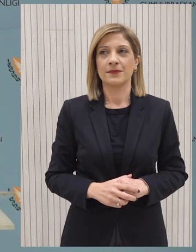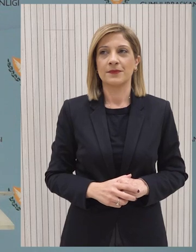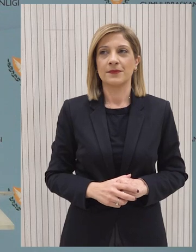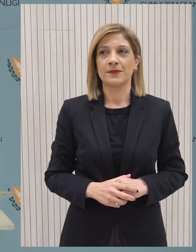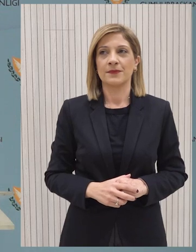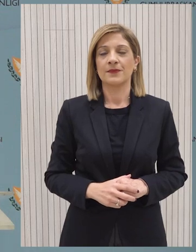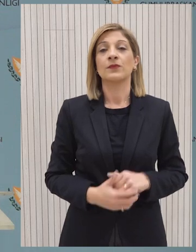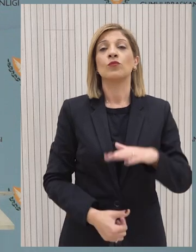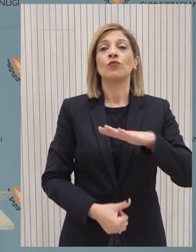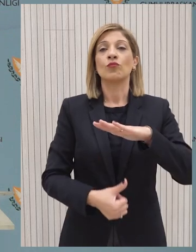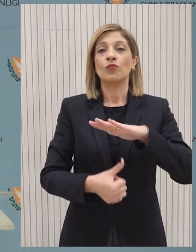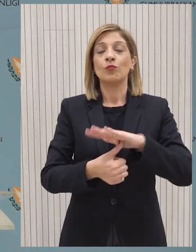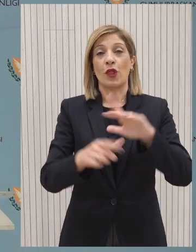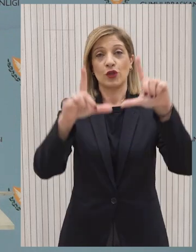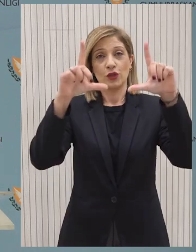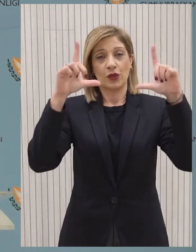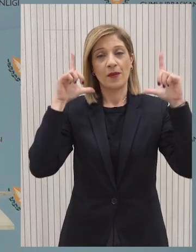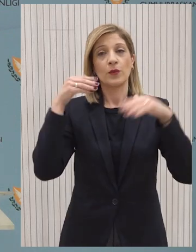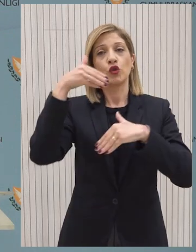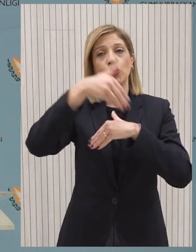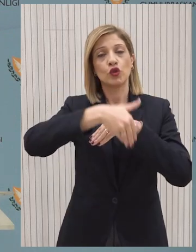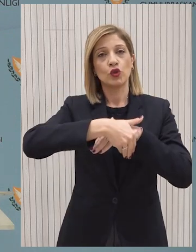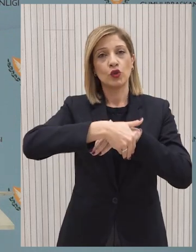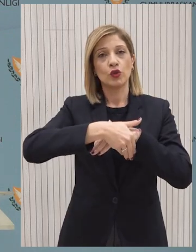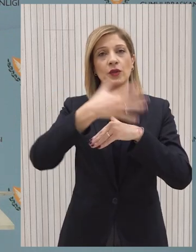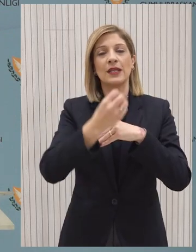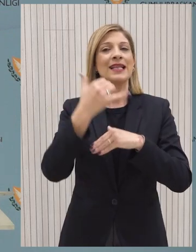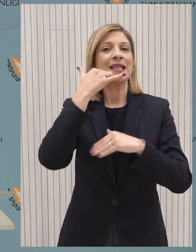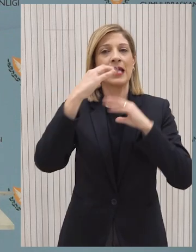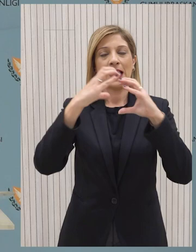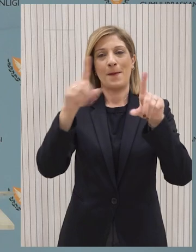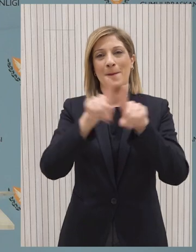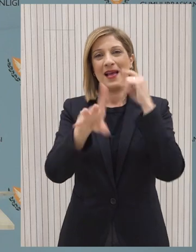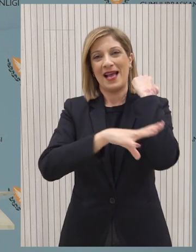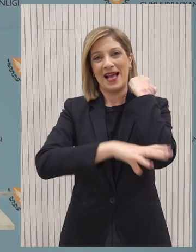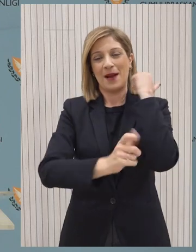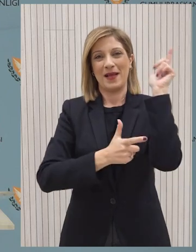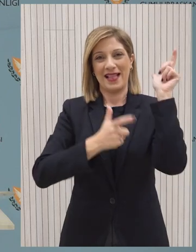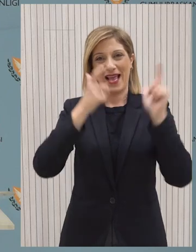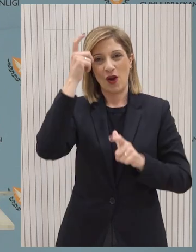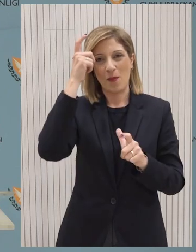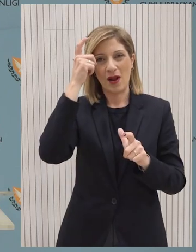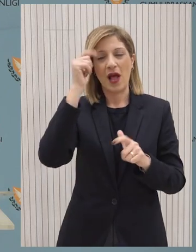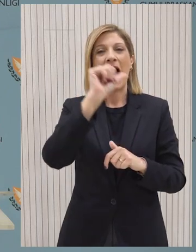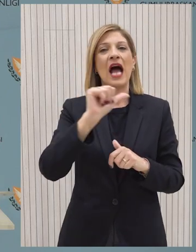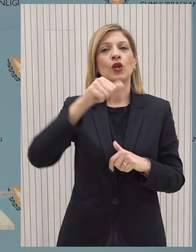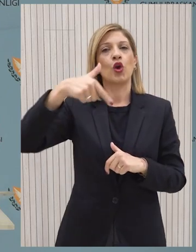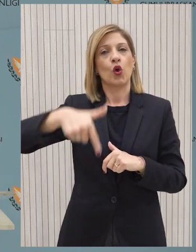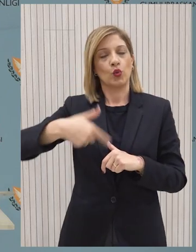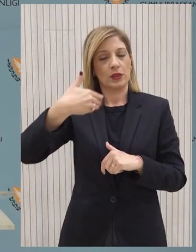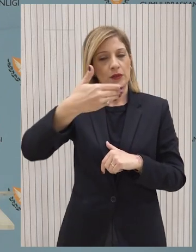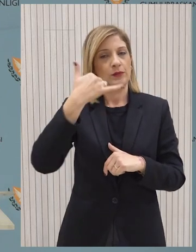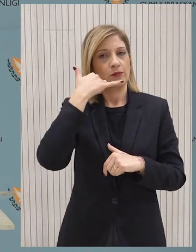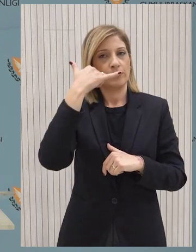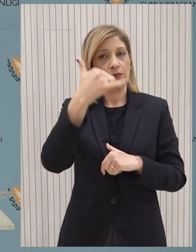Ο Πρόεδρος της Δημοκρατίας θα έχει απόψε τηλεφωνική επικοινωνία με τον Γενικό Γραμματέα του Οργανισμού Ηνωμένων Εθνών, Αντώνιο Κουτέρες.